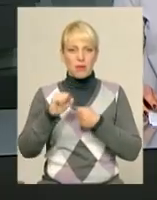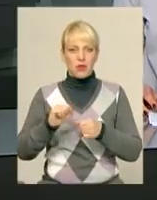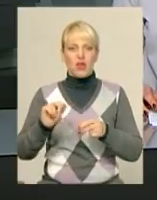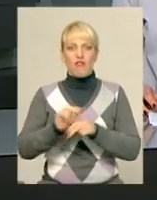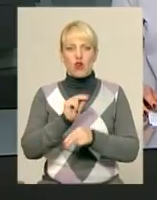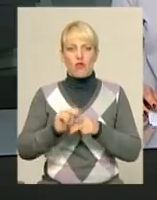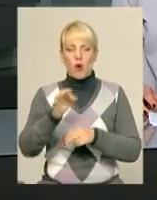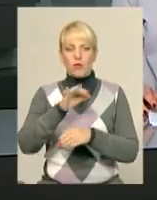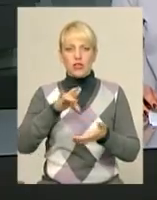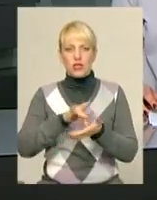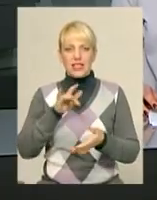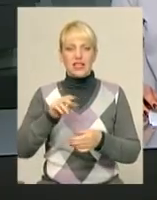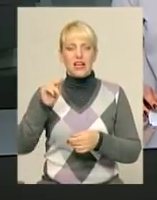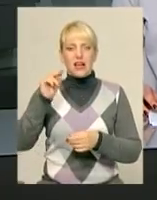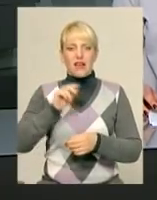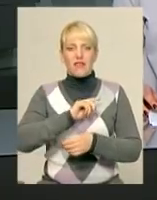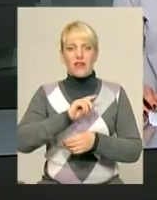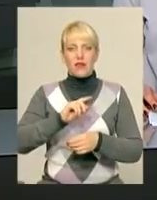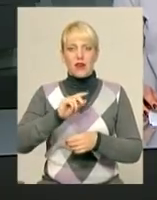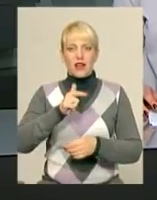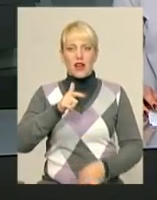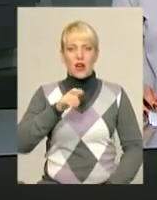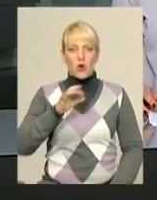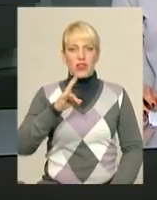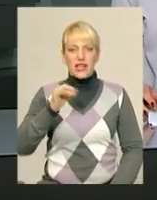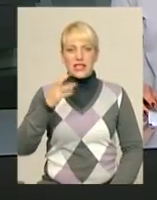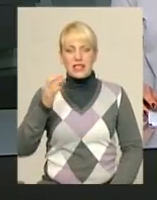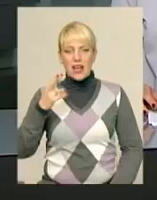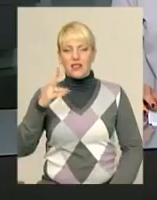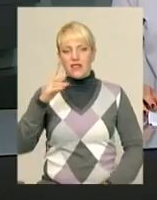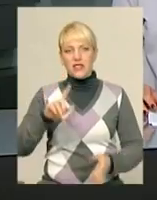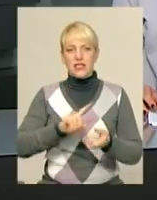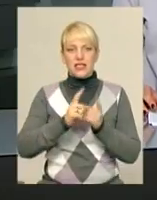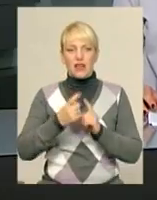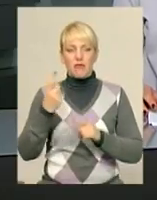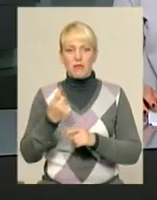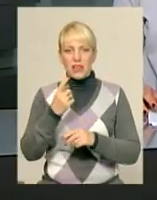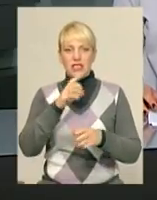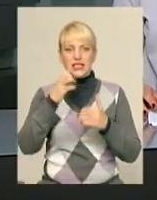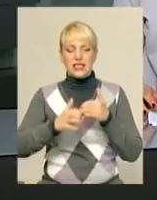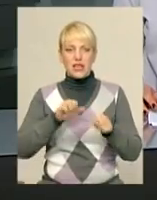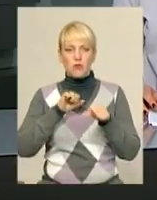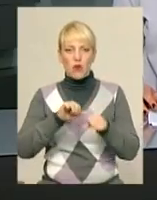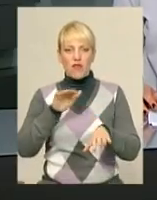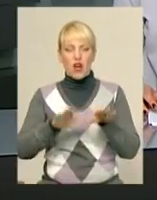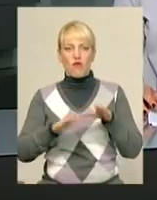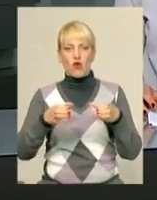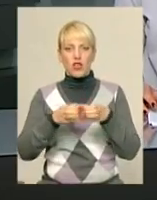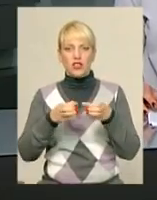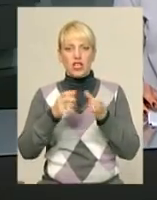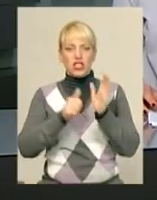центру фізичного виховання учнівської молоді Мгер Оганесян. Він став першим серед боксерів вагової категорії до 64